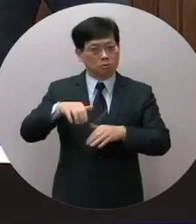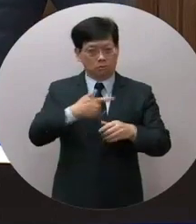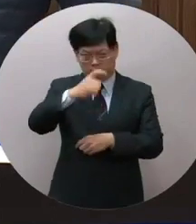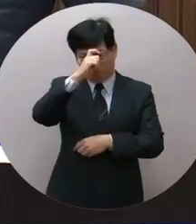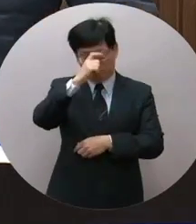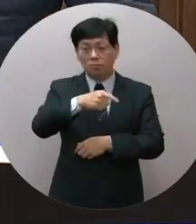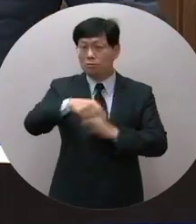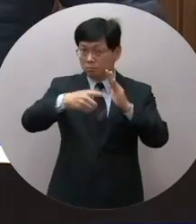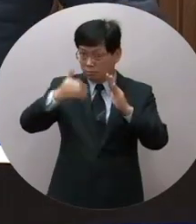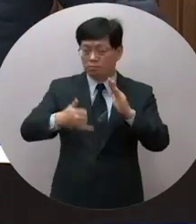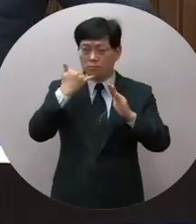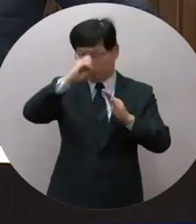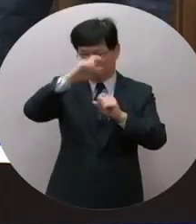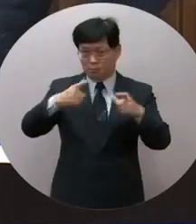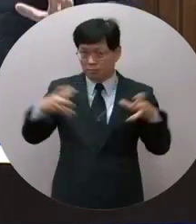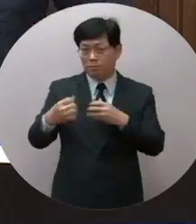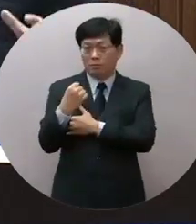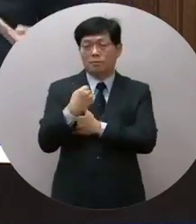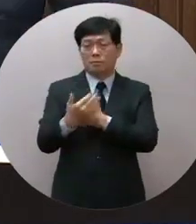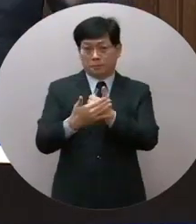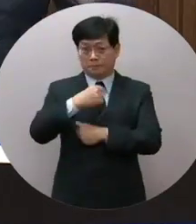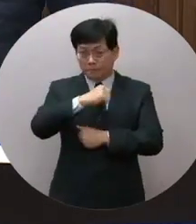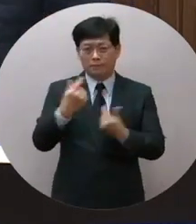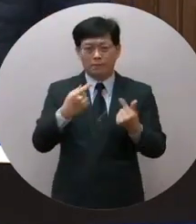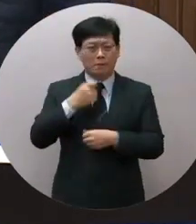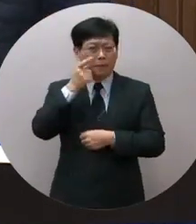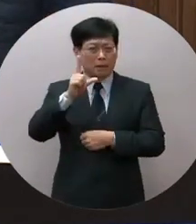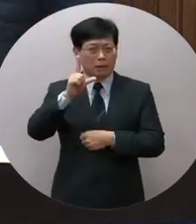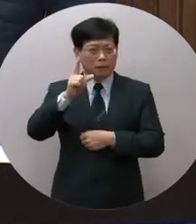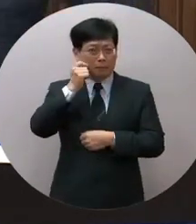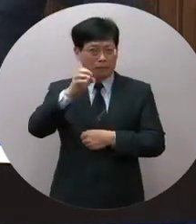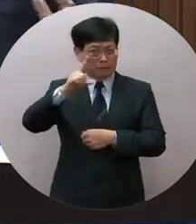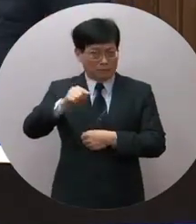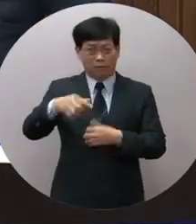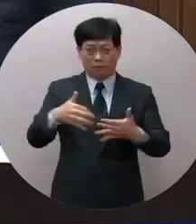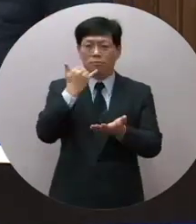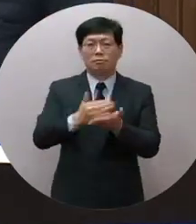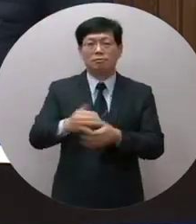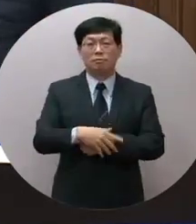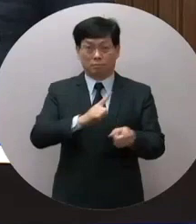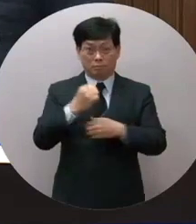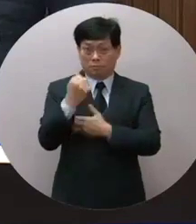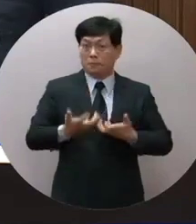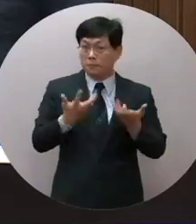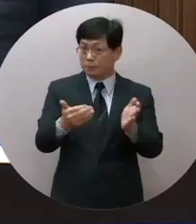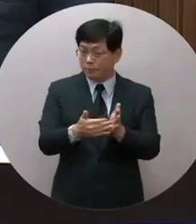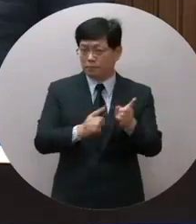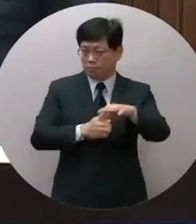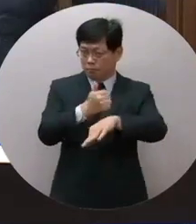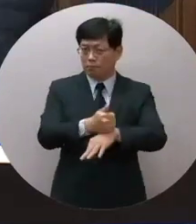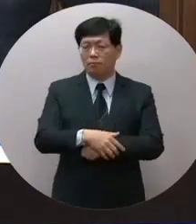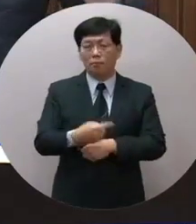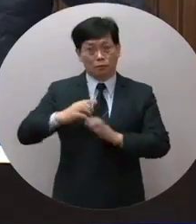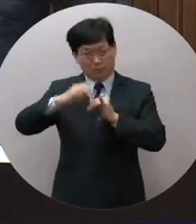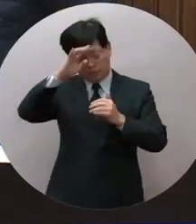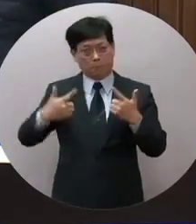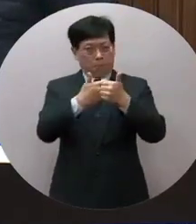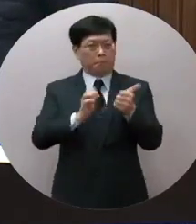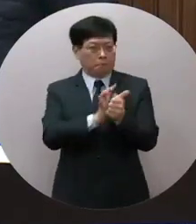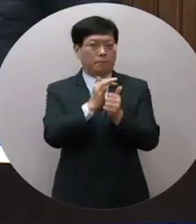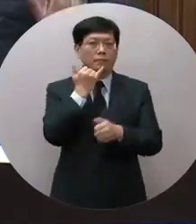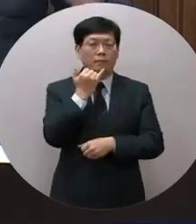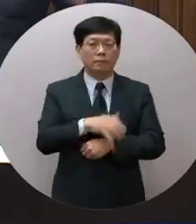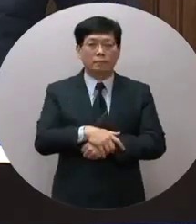非常期盼院長朝委一起來努力把台灣尤其低信把它解決掉您盡了力你來做我們國民黨來配